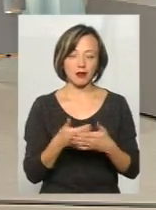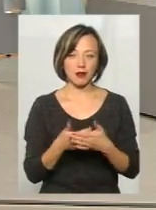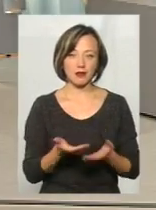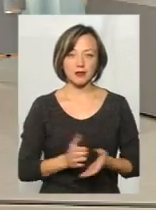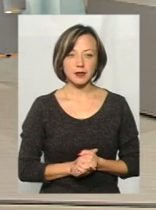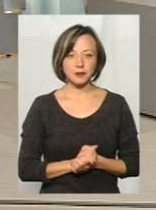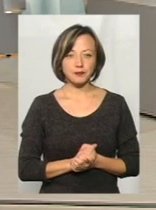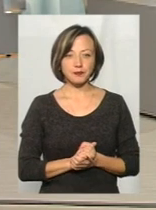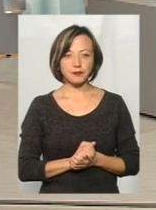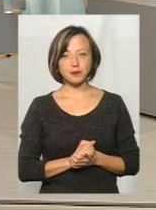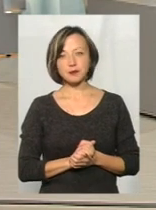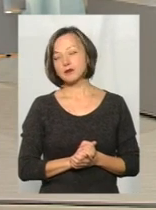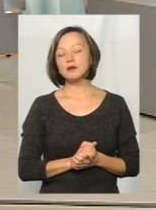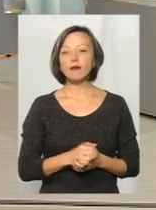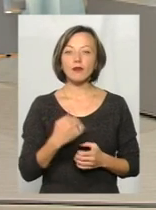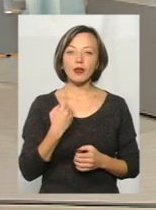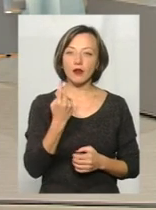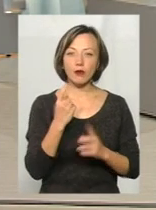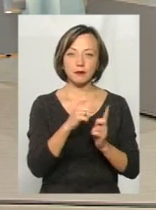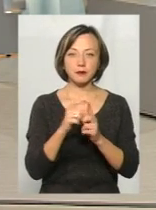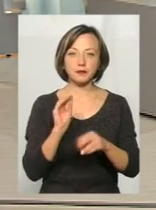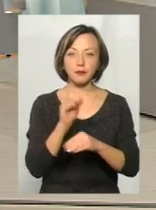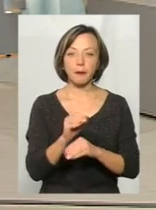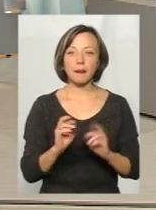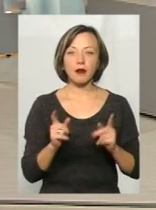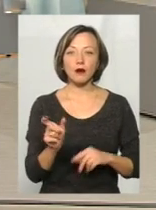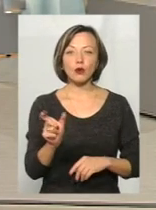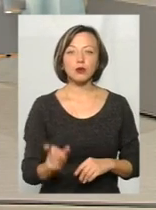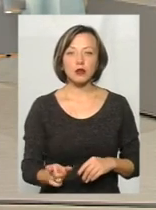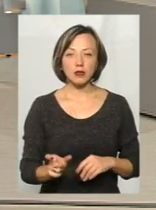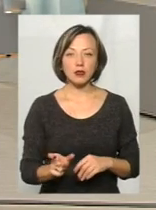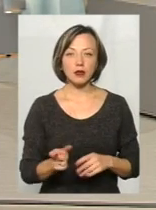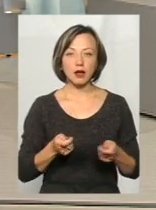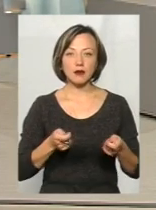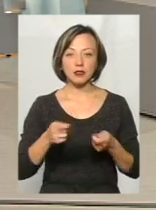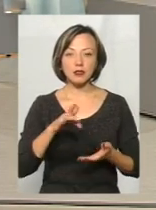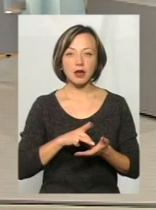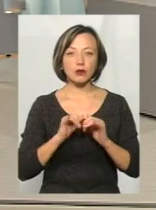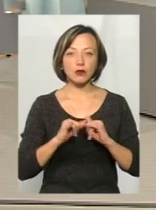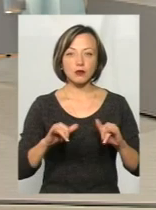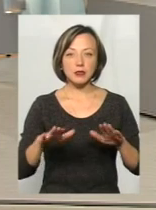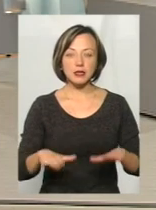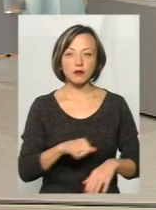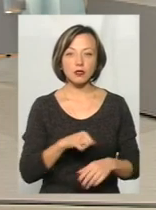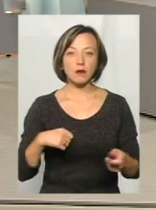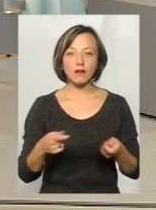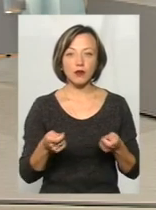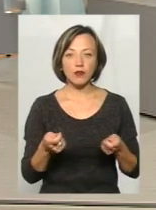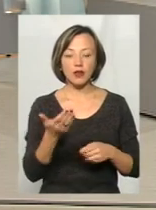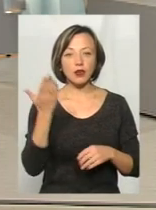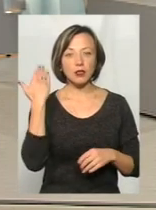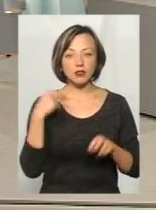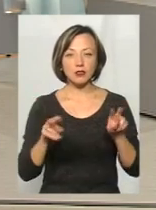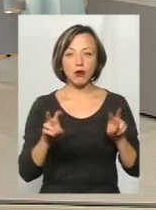будь ласка, Можна я скажу буквально одне слово? От як людина, керівник Центру розвитку місця Осмолюданча, так як ви хотіли